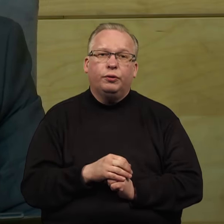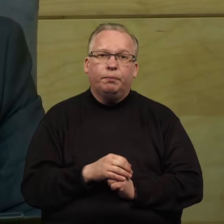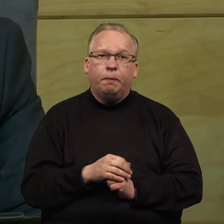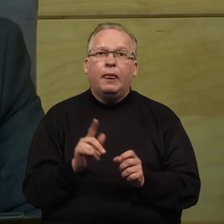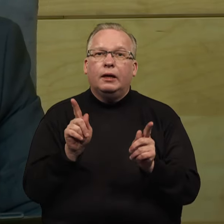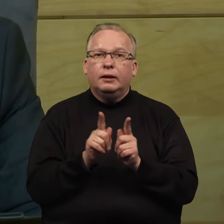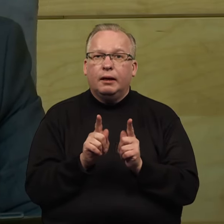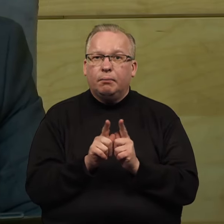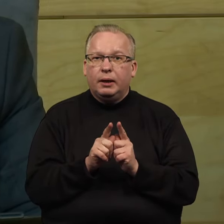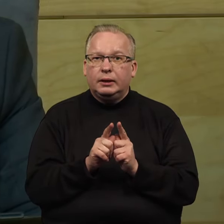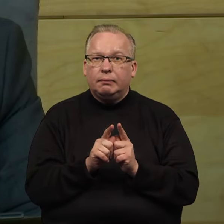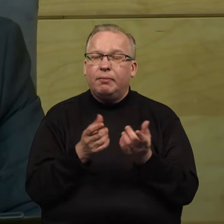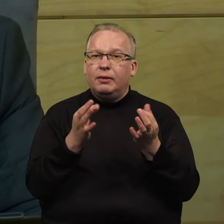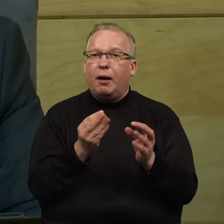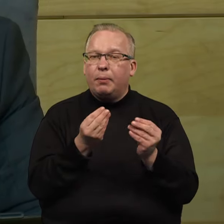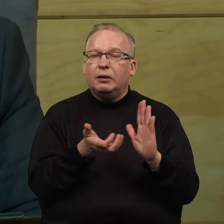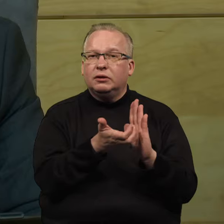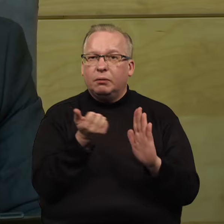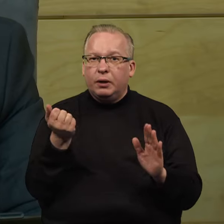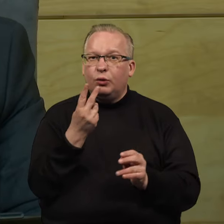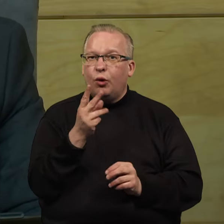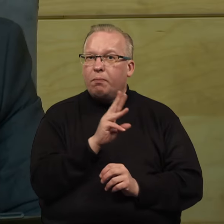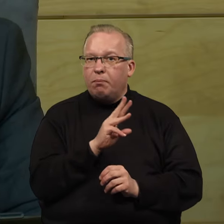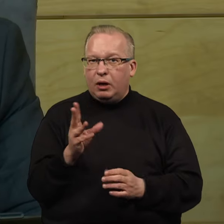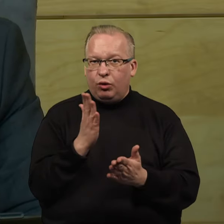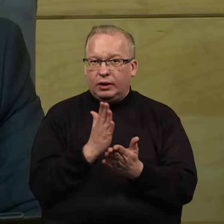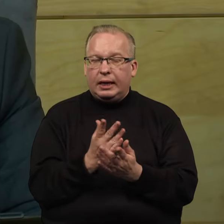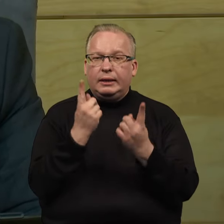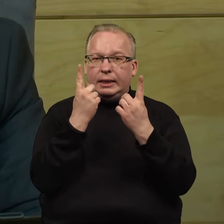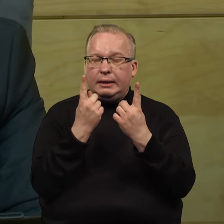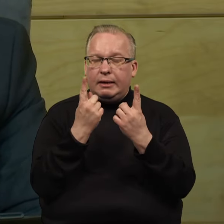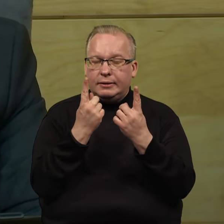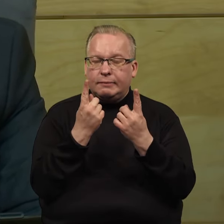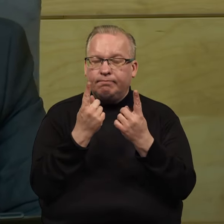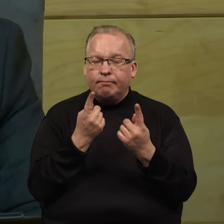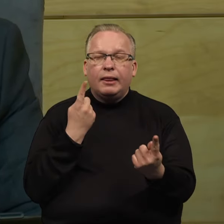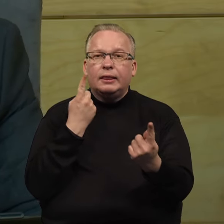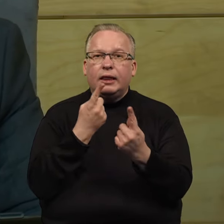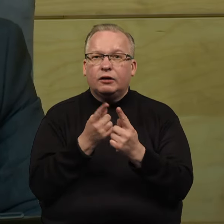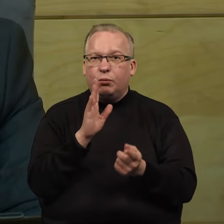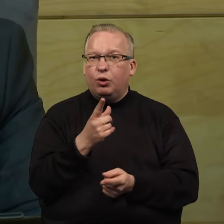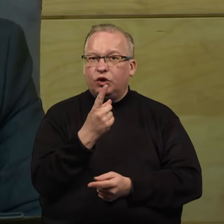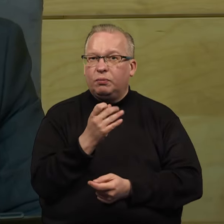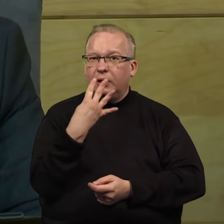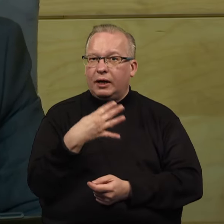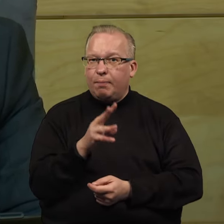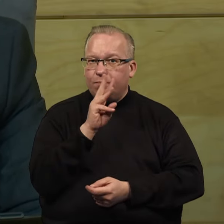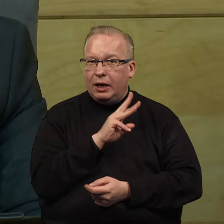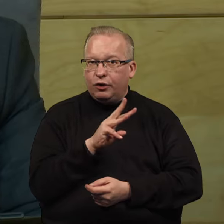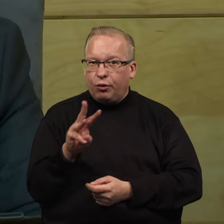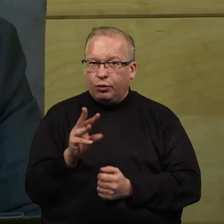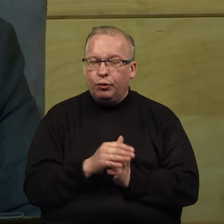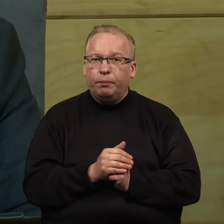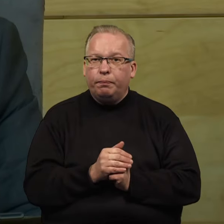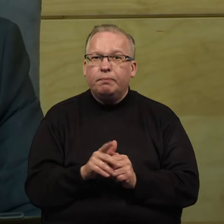mažinimas 2 procentai, bent jau tikrai tai yra ambicingas tiklas ir galima įgyvendinti, tai būtų apie 140 milijonų. Na ir